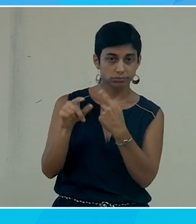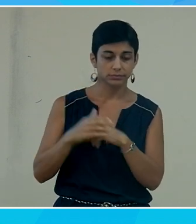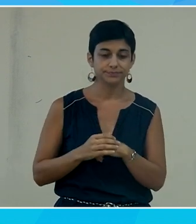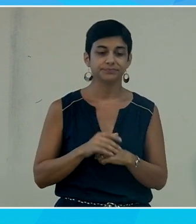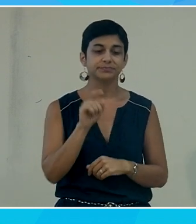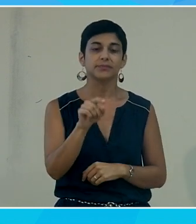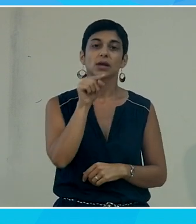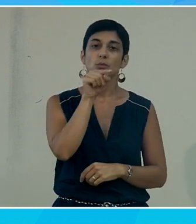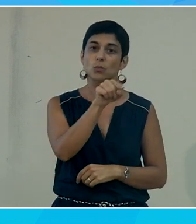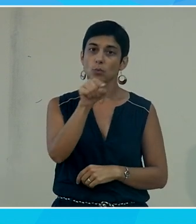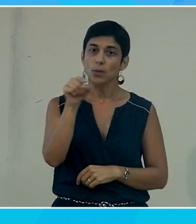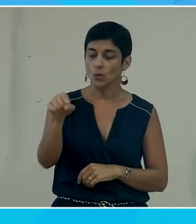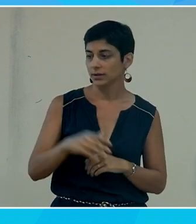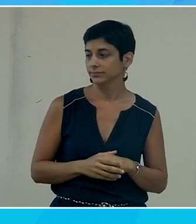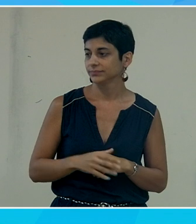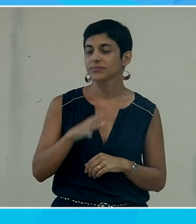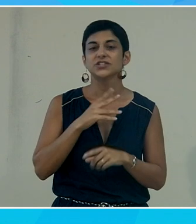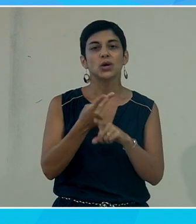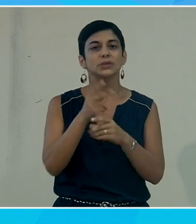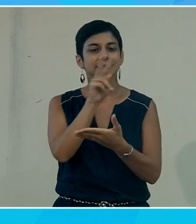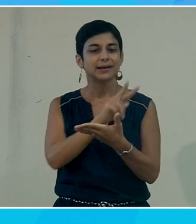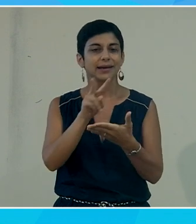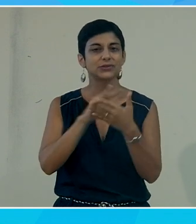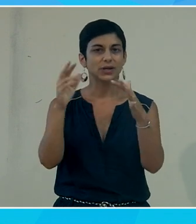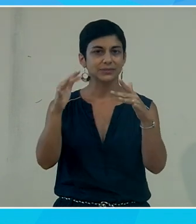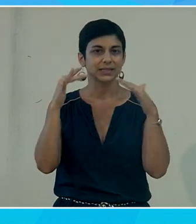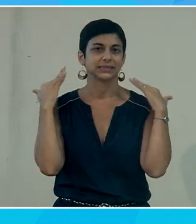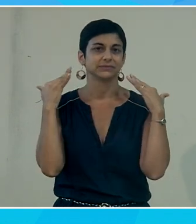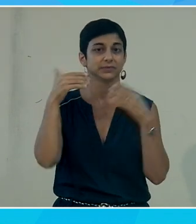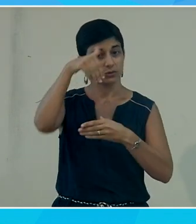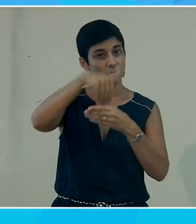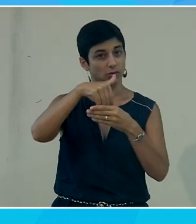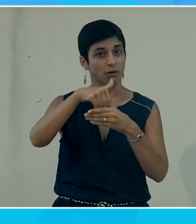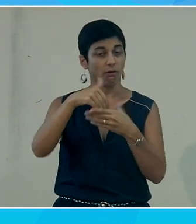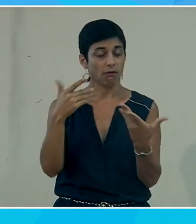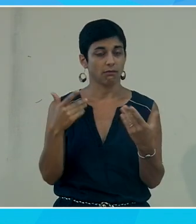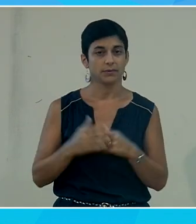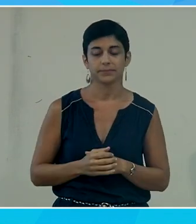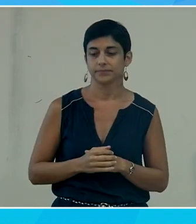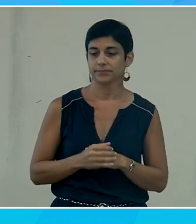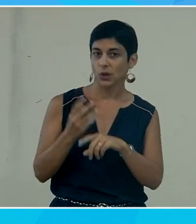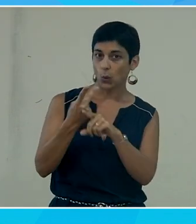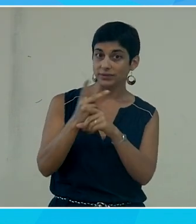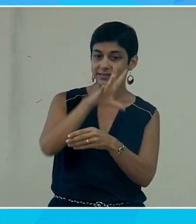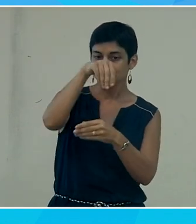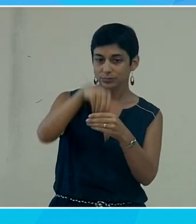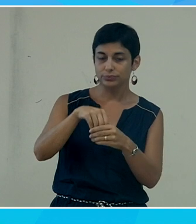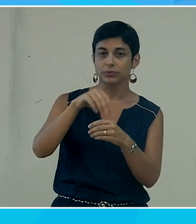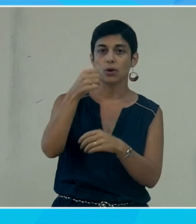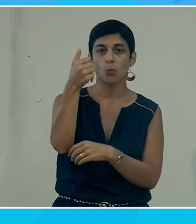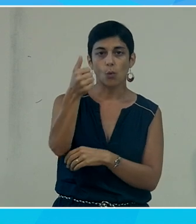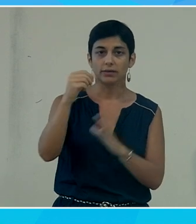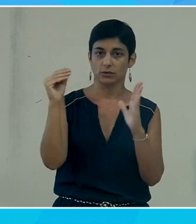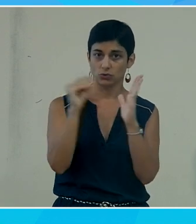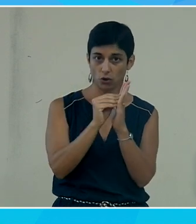petits points et j'ai ce lecteur immersif qui est présent aussi sur cet outil de collaboration donc en fait l'outil on l'a intégré dans OneNote mais on l'a